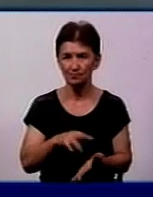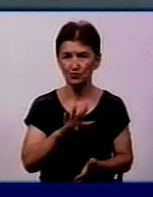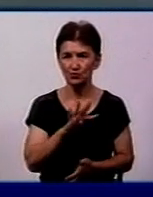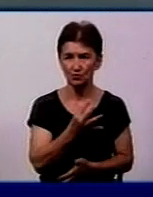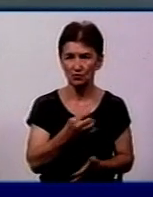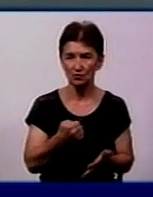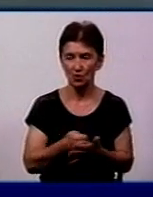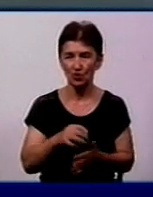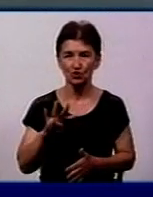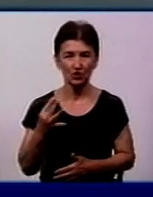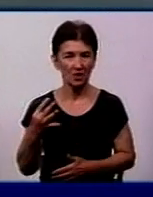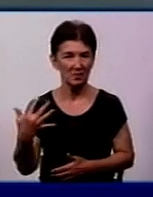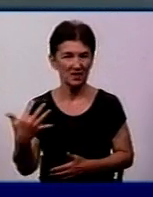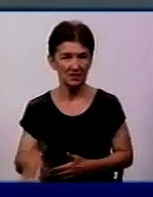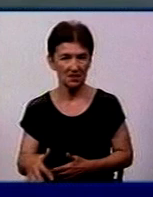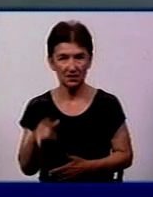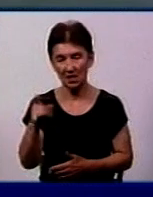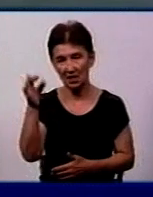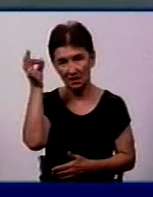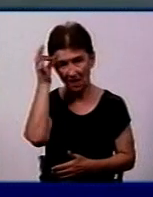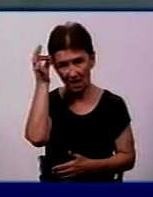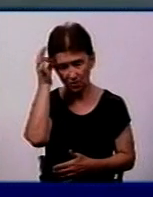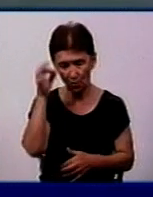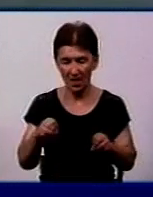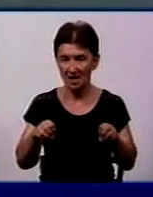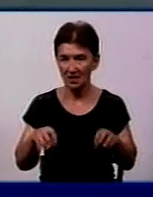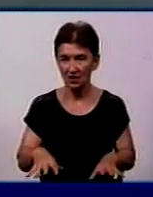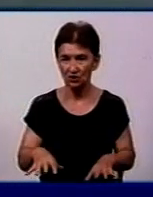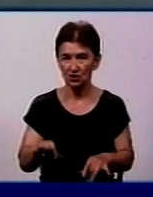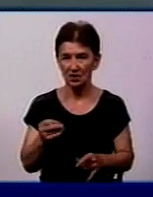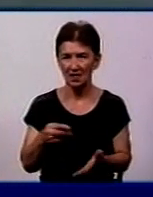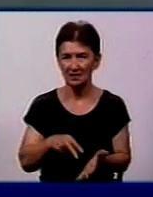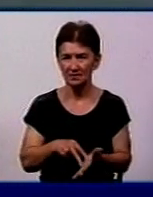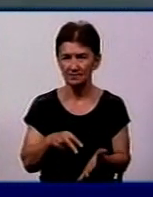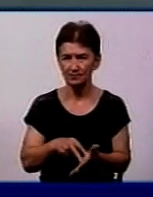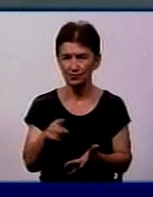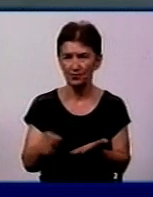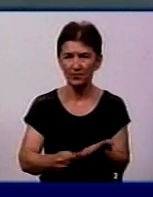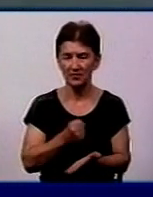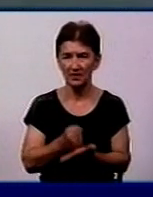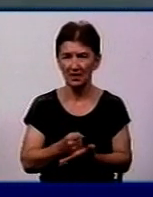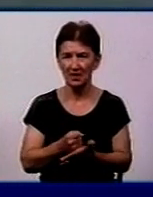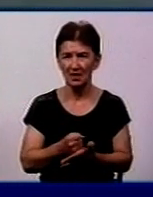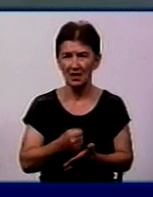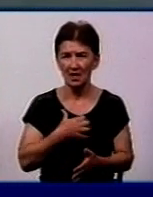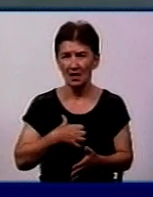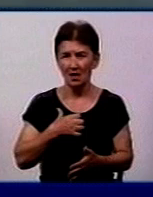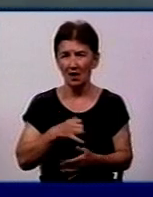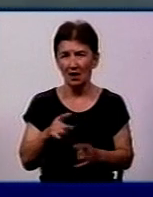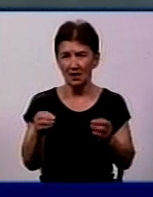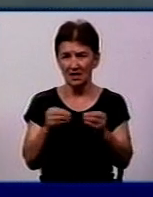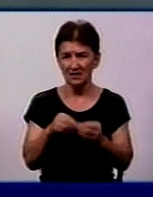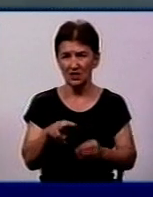4,5 гривень. Нагадав рішення про підвищення вартості проїзду у маршрутних таксі ухвалили члени виконкому 10 липня.